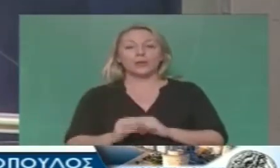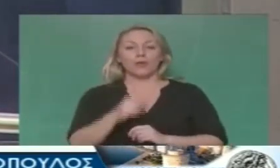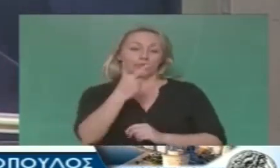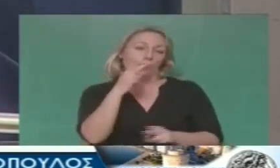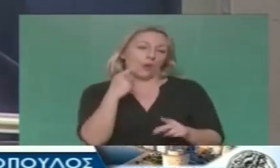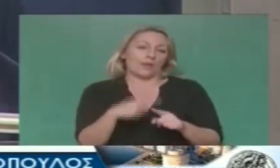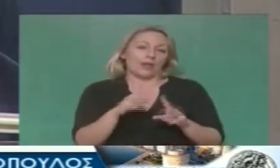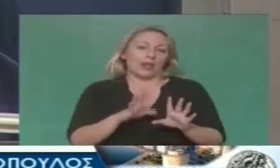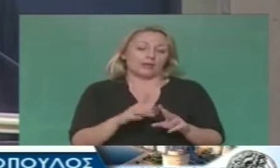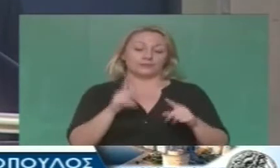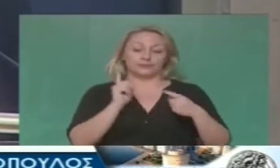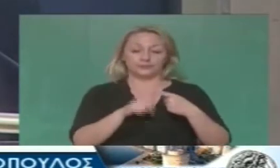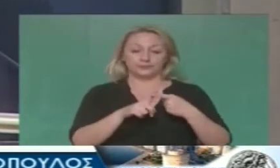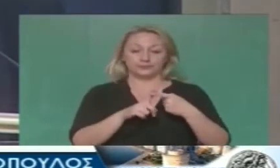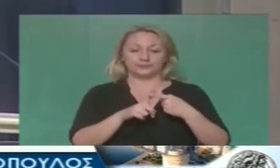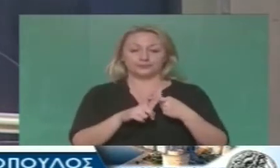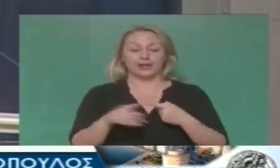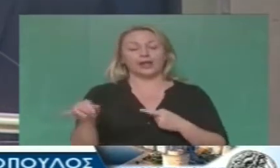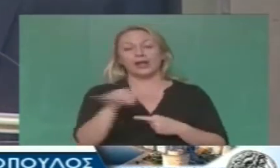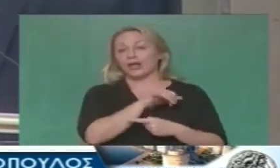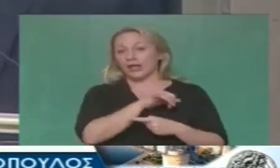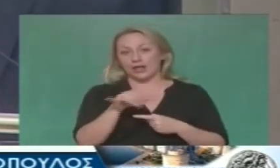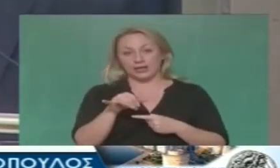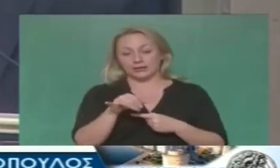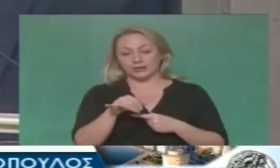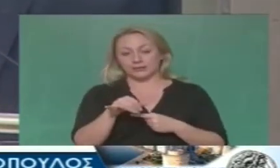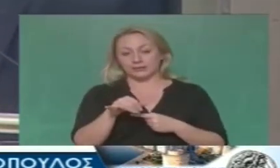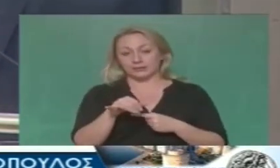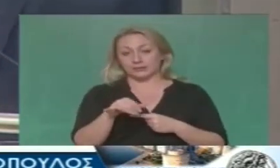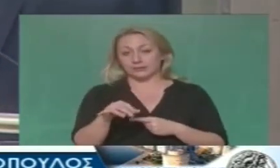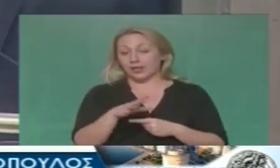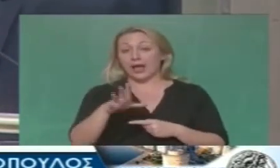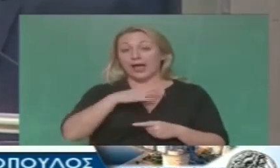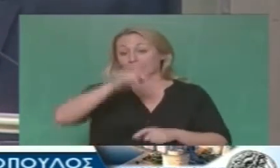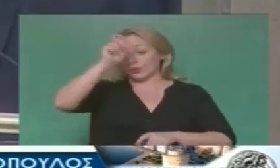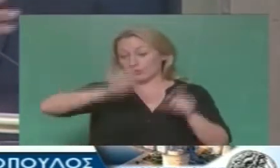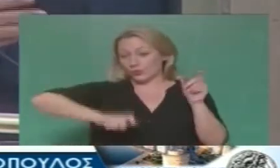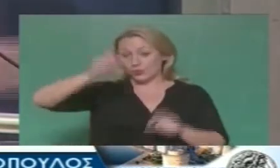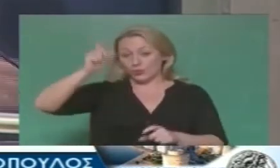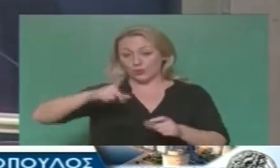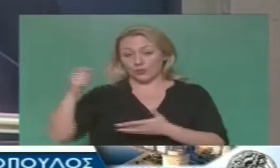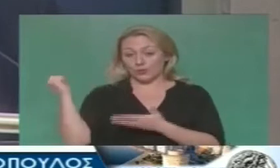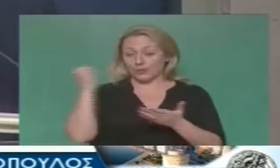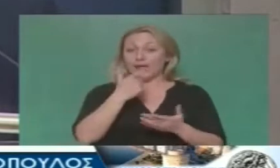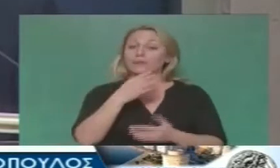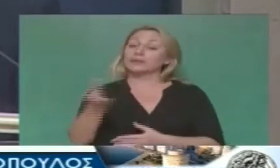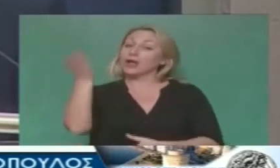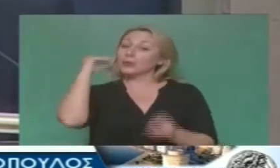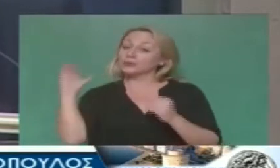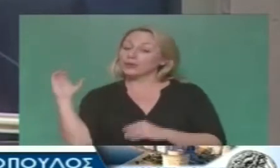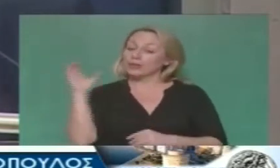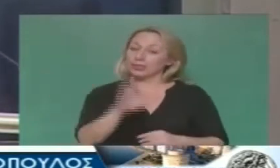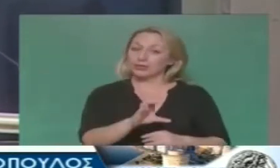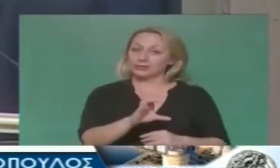πράγματα. Πρώτον, κανένας μα κανένας δεν βάζει τα λεφτά του ακούσαμε για επενδύσεις στο συγκενοιακό